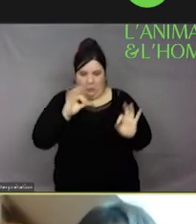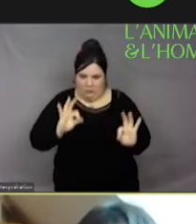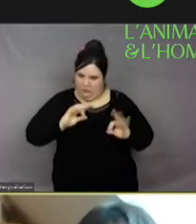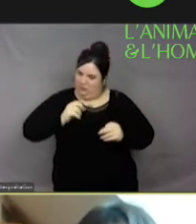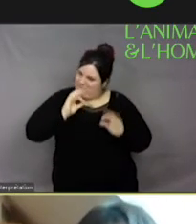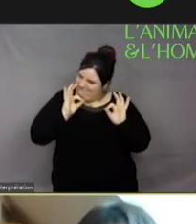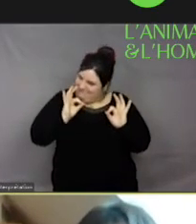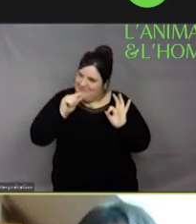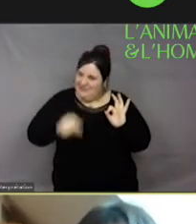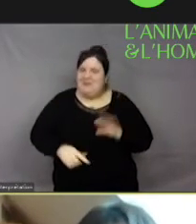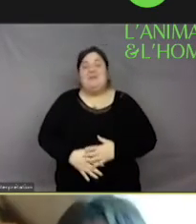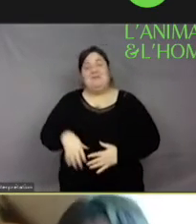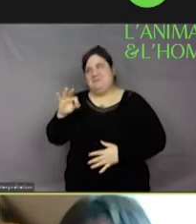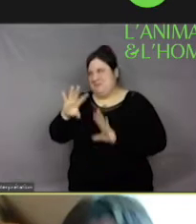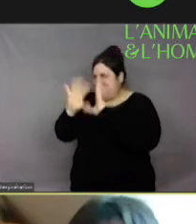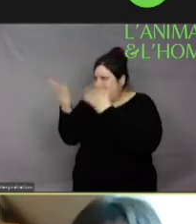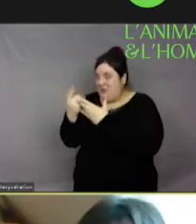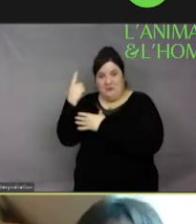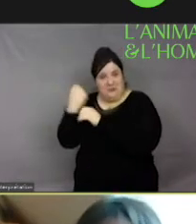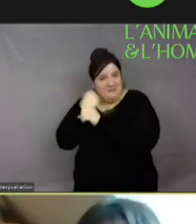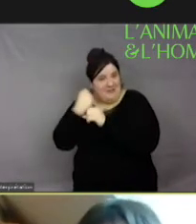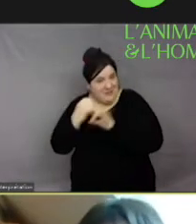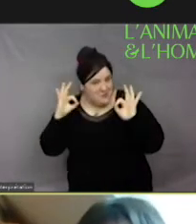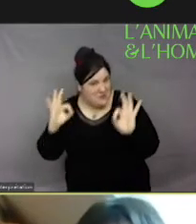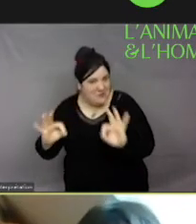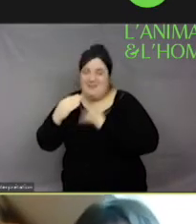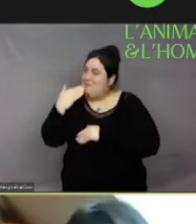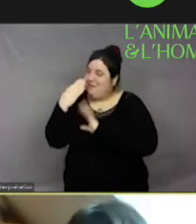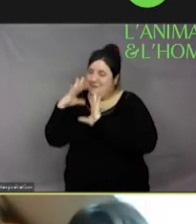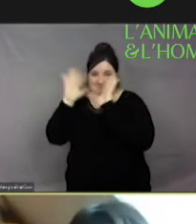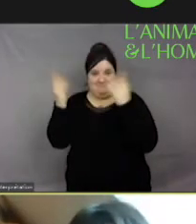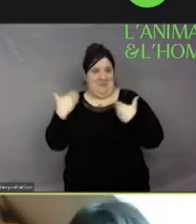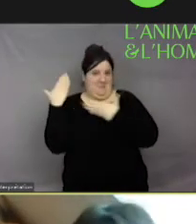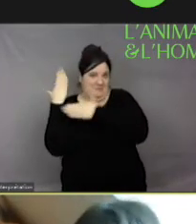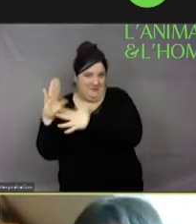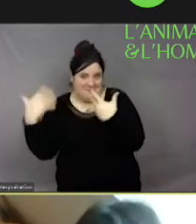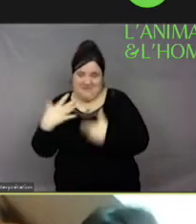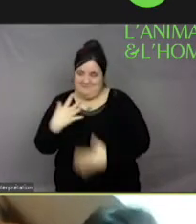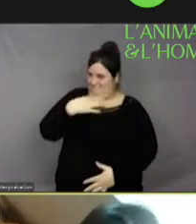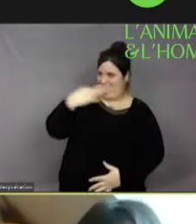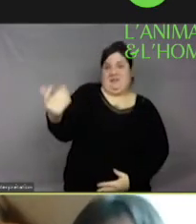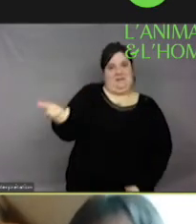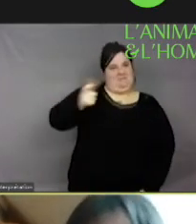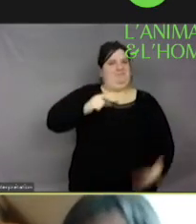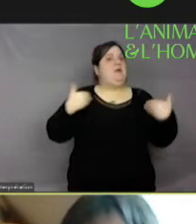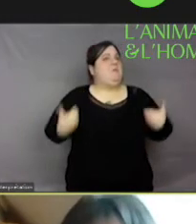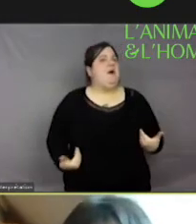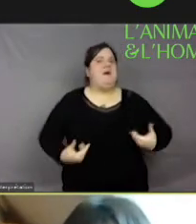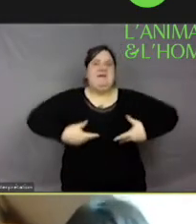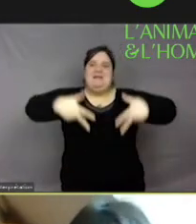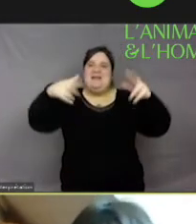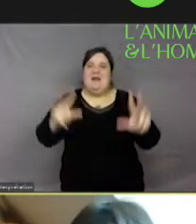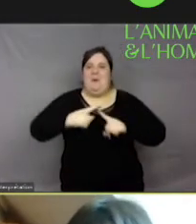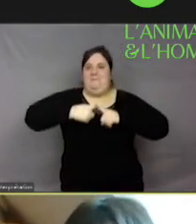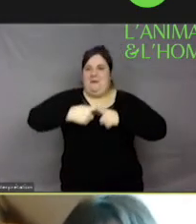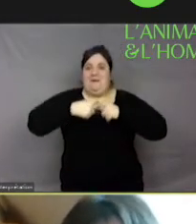choses, Yolaine. Merci beaucoup pour cette présentation. Donc je prends la main et je vous partage mon écran comme